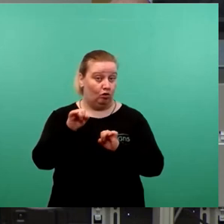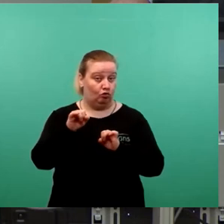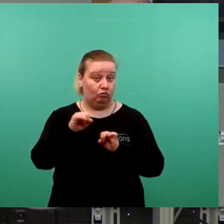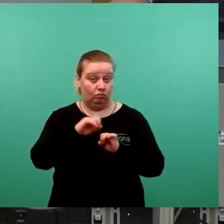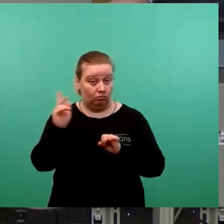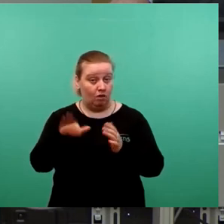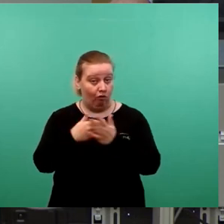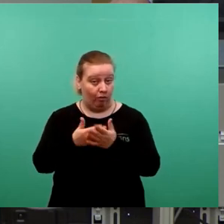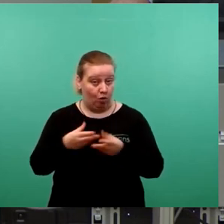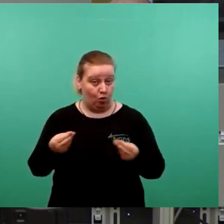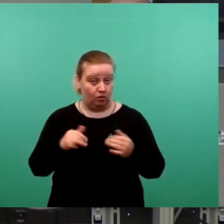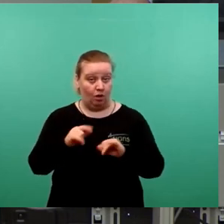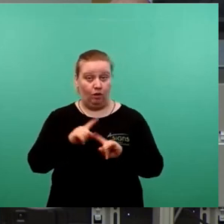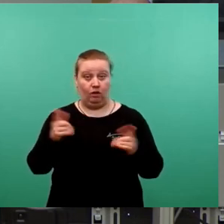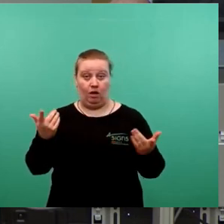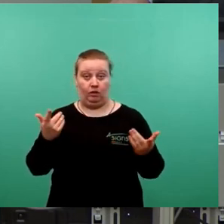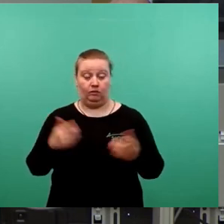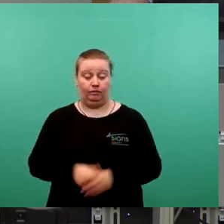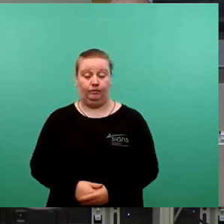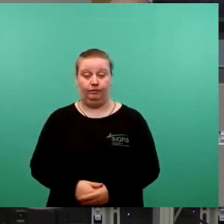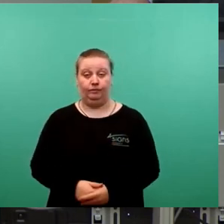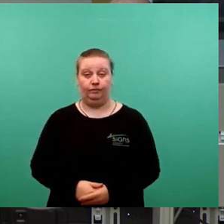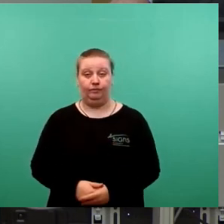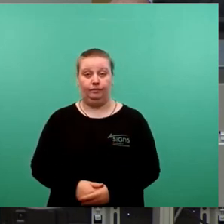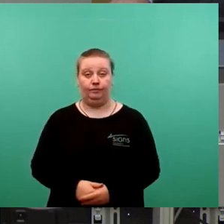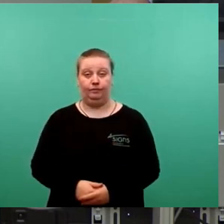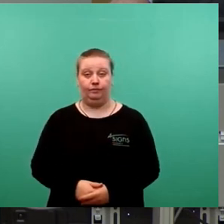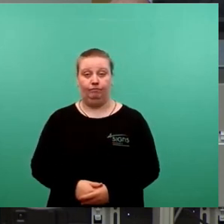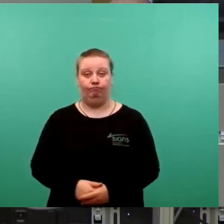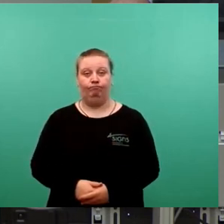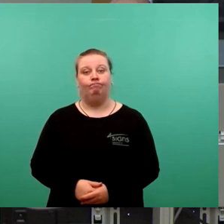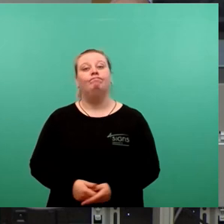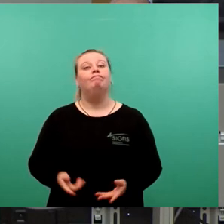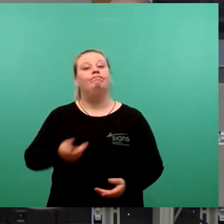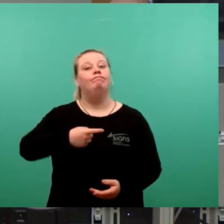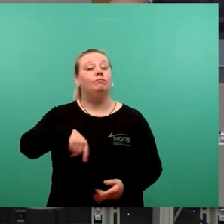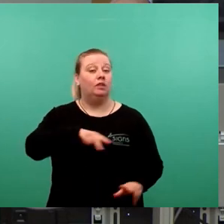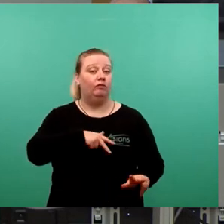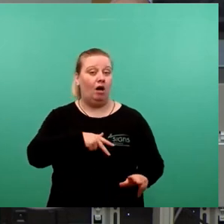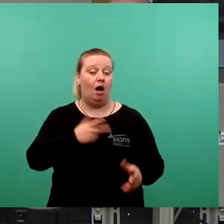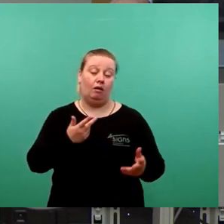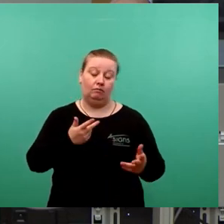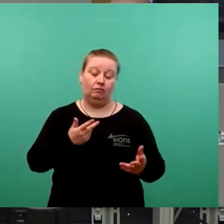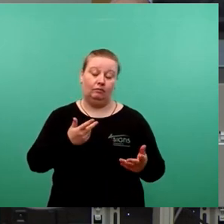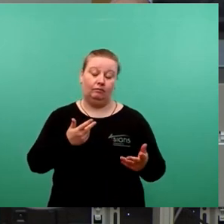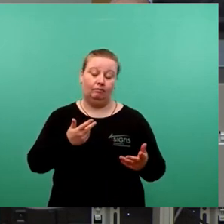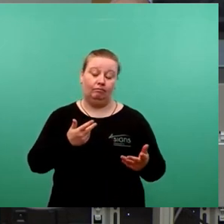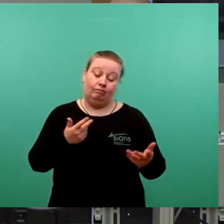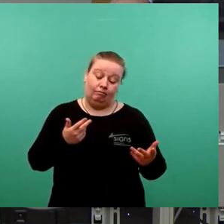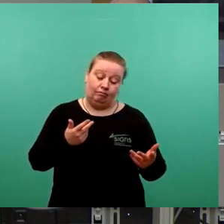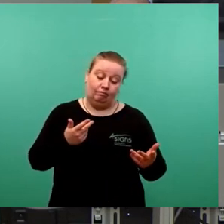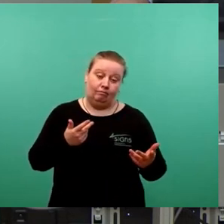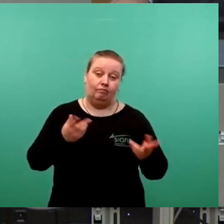Aufgaben in der Stadt meistern können. Unser wirklich und im wahrsten Sinne des Wortes